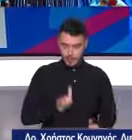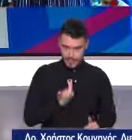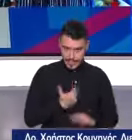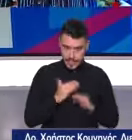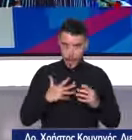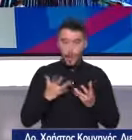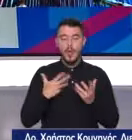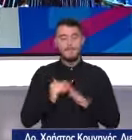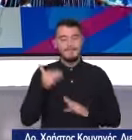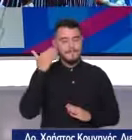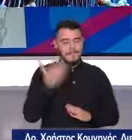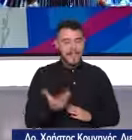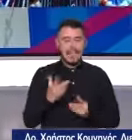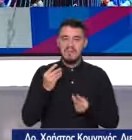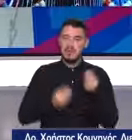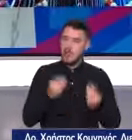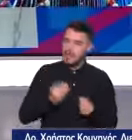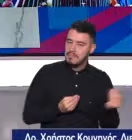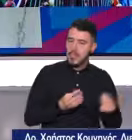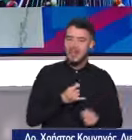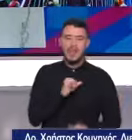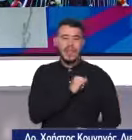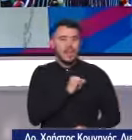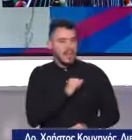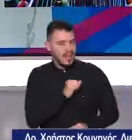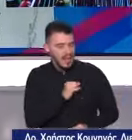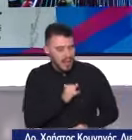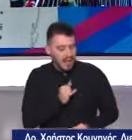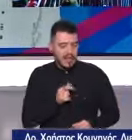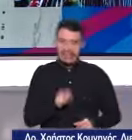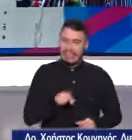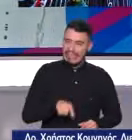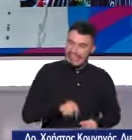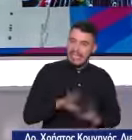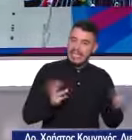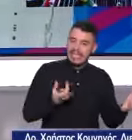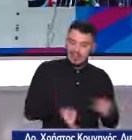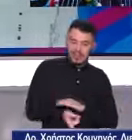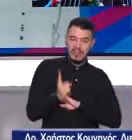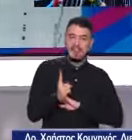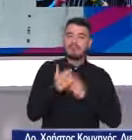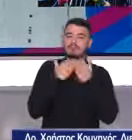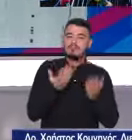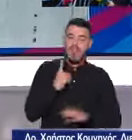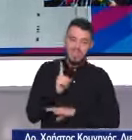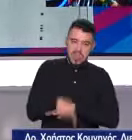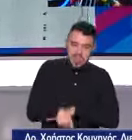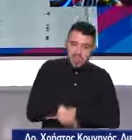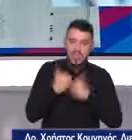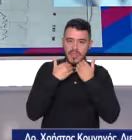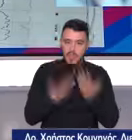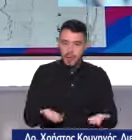διαταραχές τόσο στην εγκράτεια των νούρων όσο και στη στήση. Πολλοί ασθενείς είχαν ακράτεια και είχαν τη